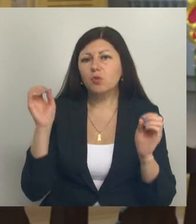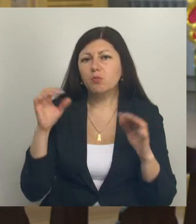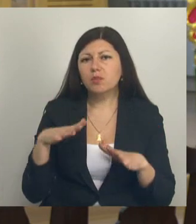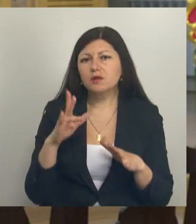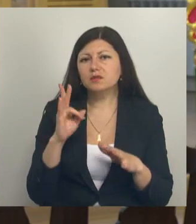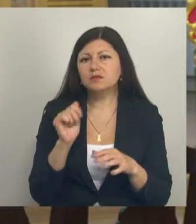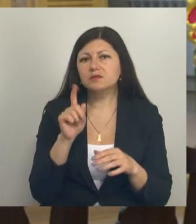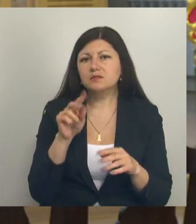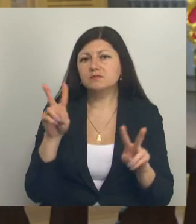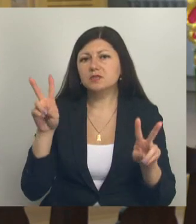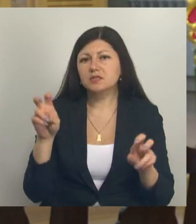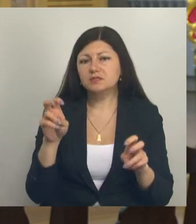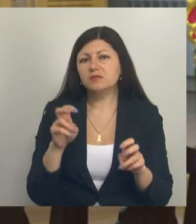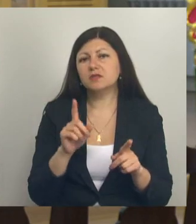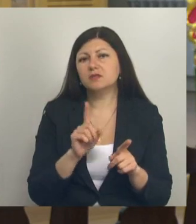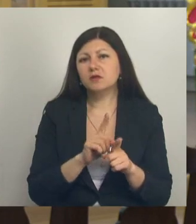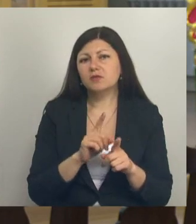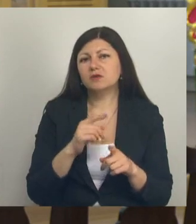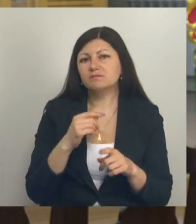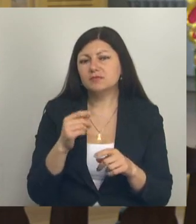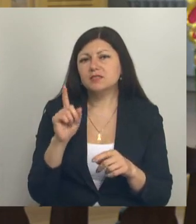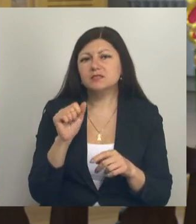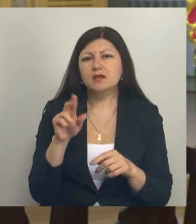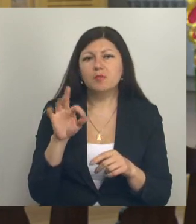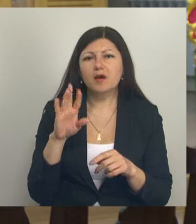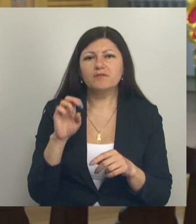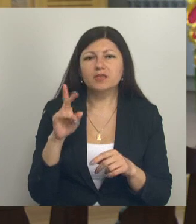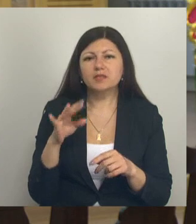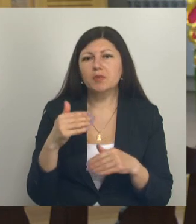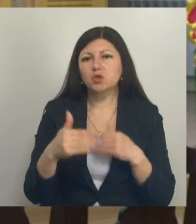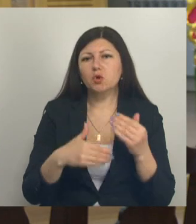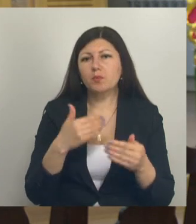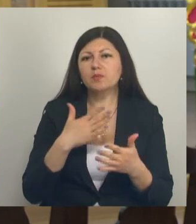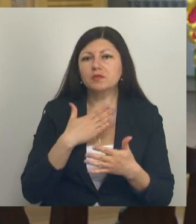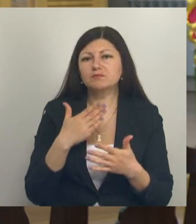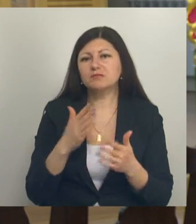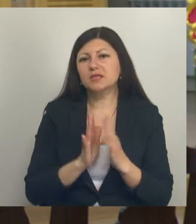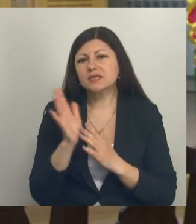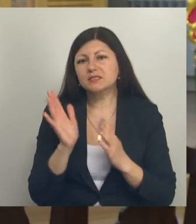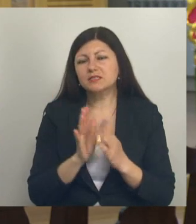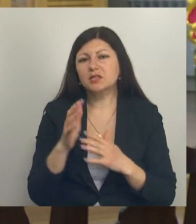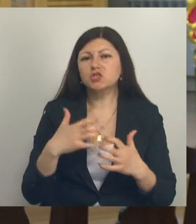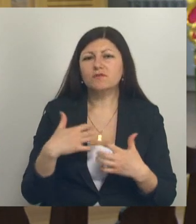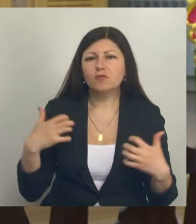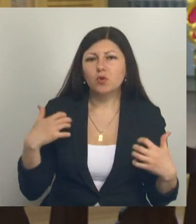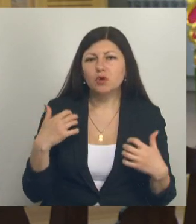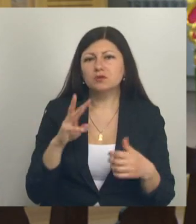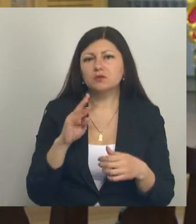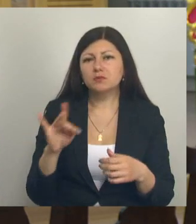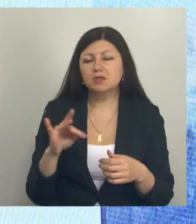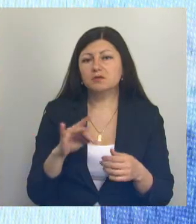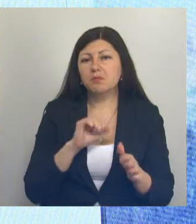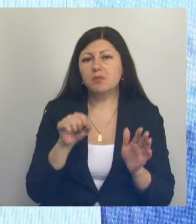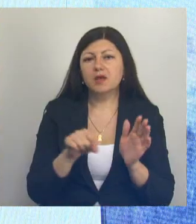который назывался заповедными тропами. Это наш растительный и животный мир. 71% чучел